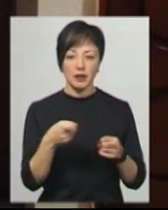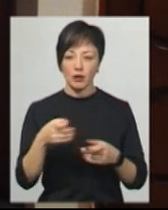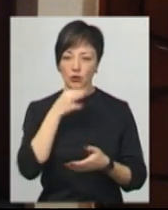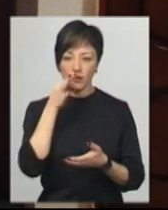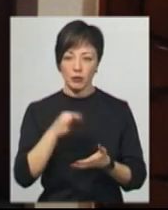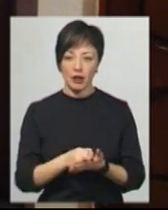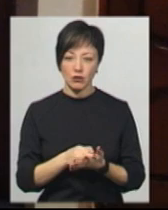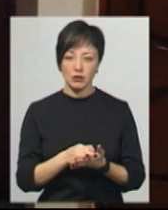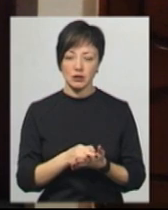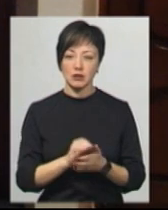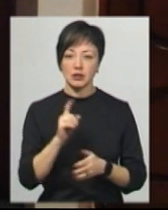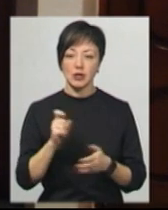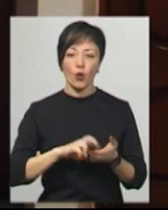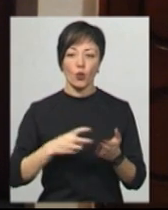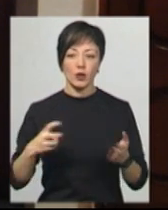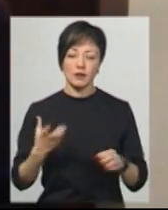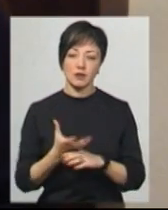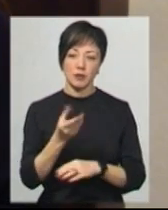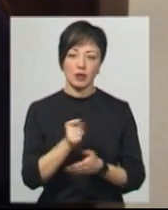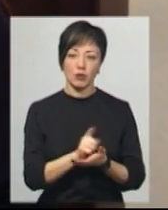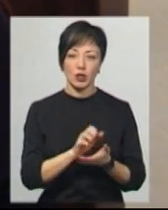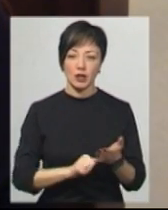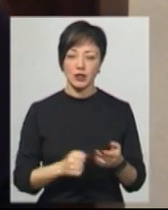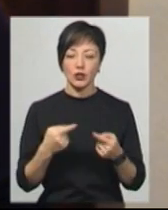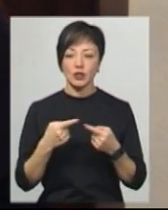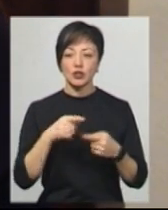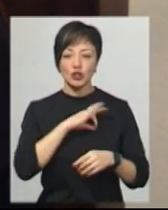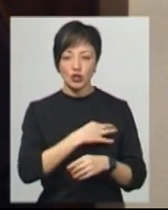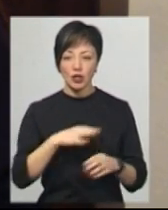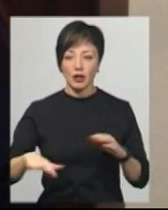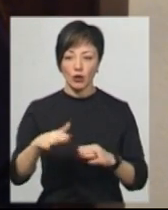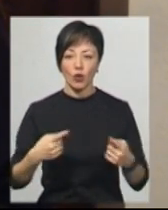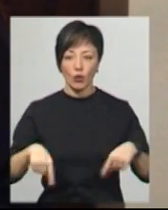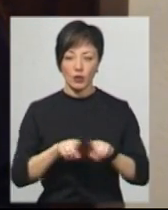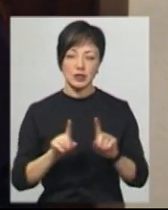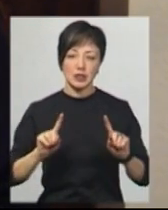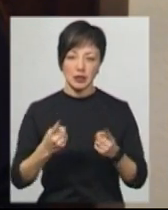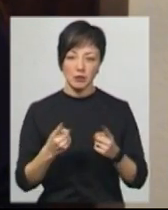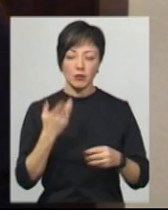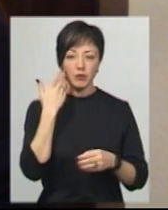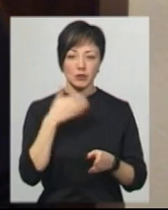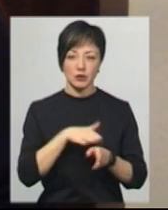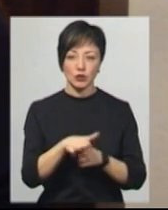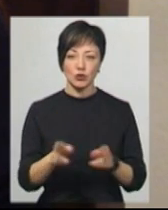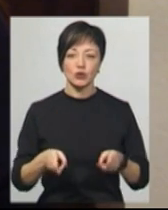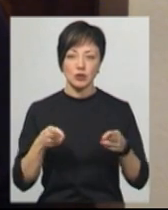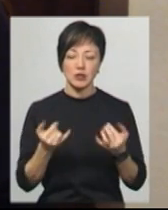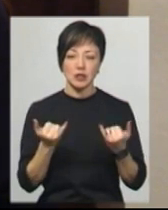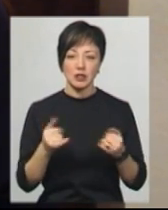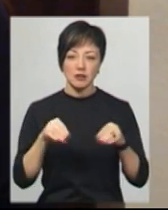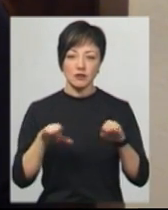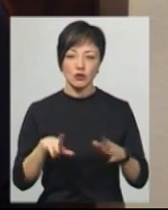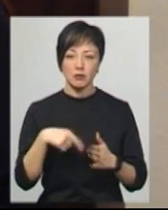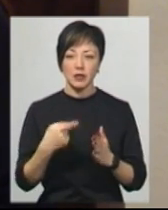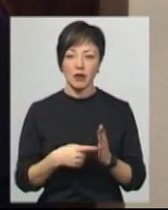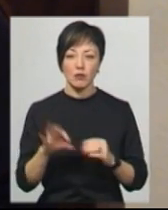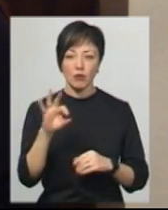до відповідальності за ухилення від сплати податків. Слідження територіального органу затримали посадовця після здійснення злочину. Наразі вирішується